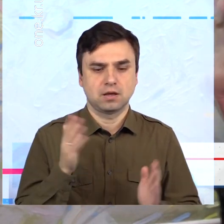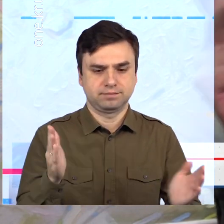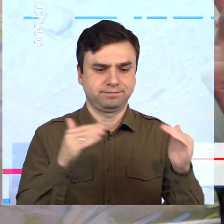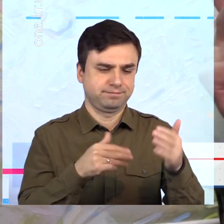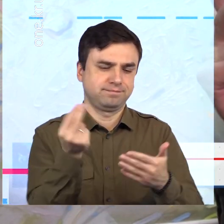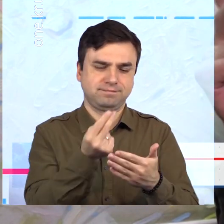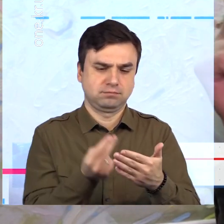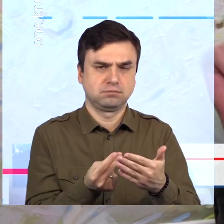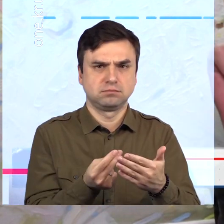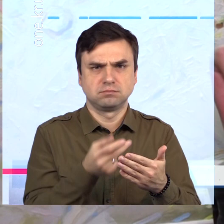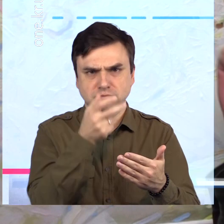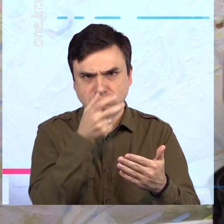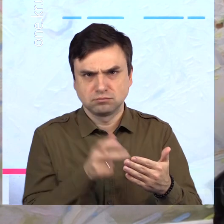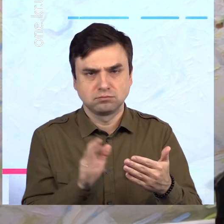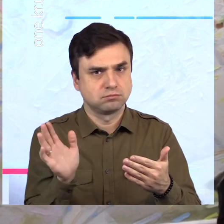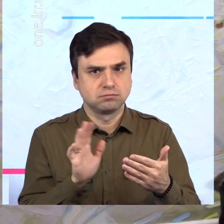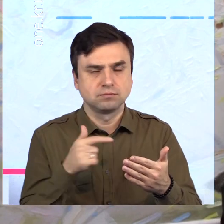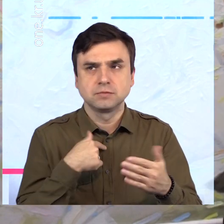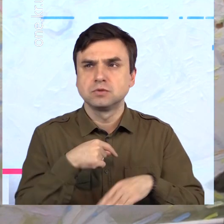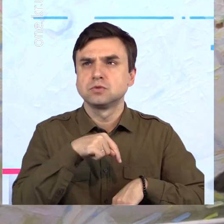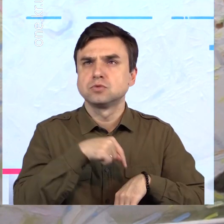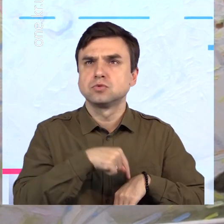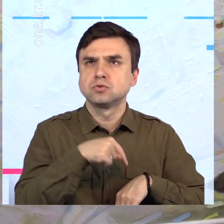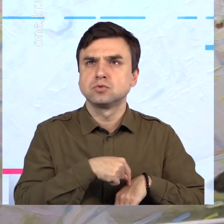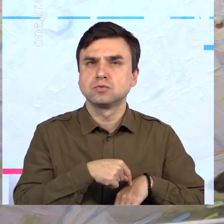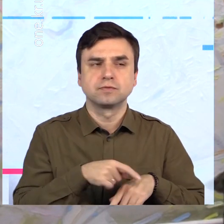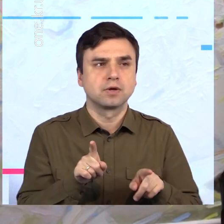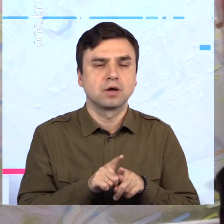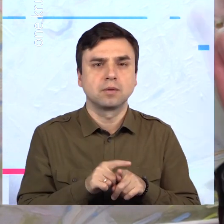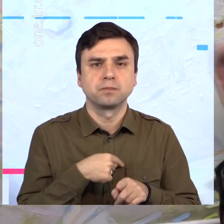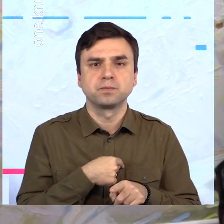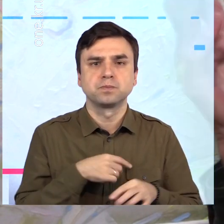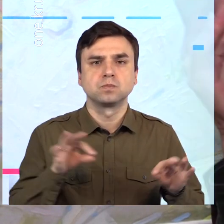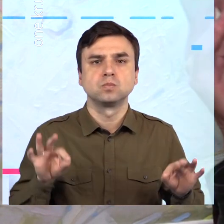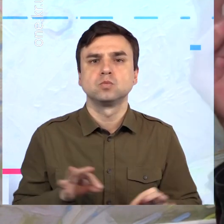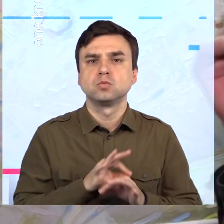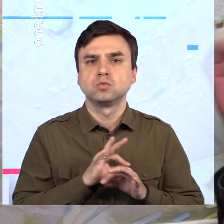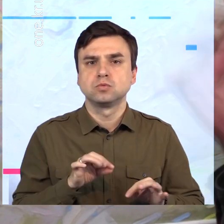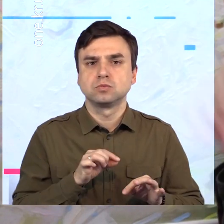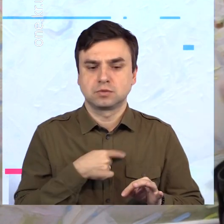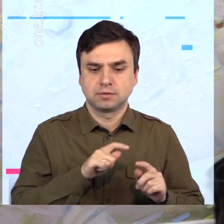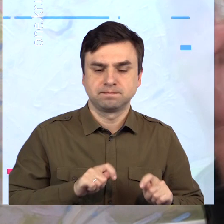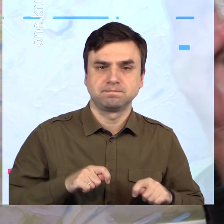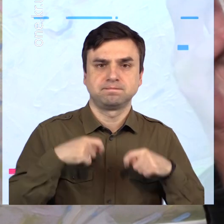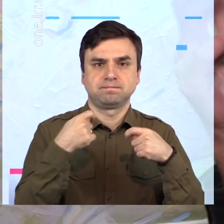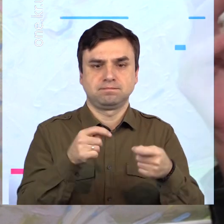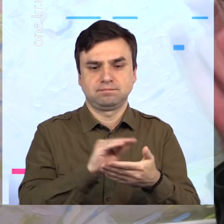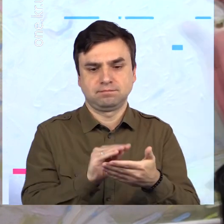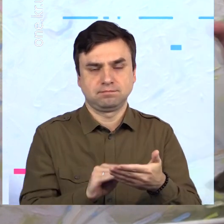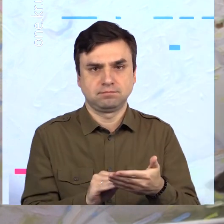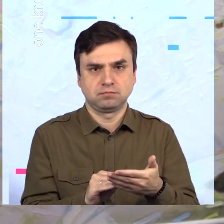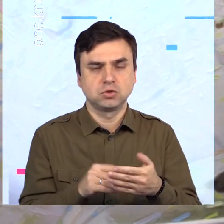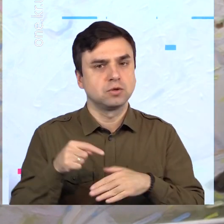чувств. Це перше – почуватись, вторе – знати, третє – вміти.